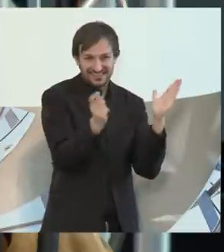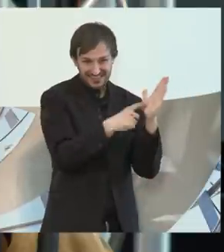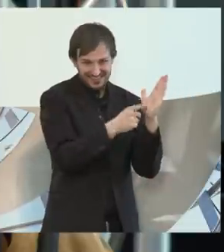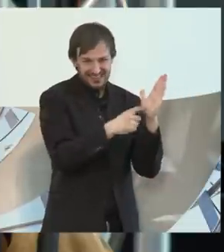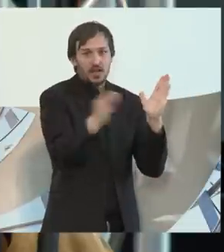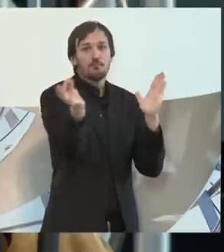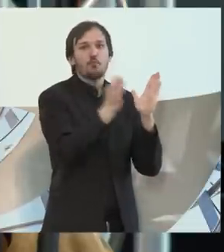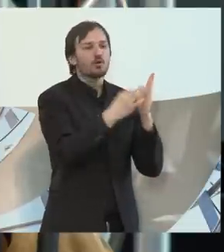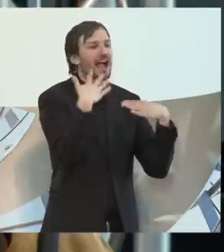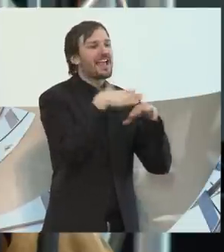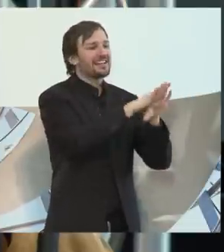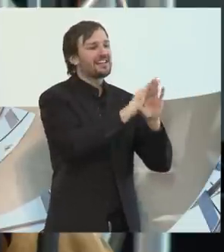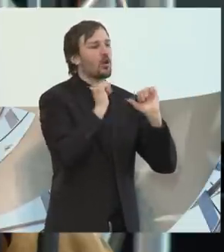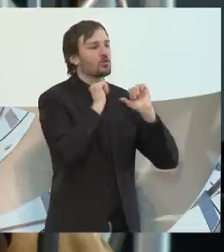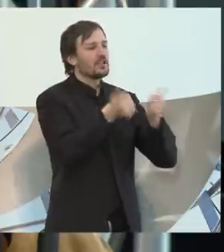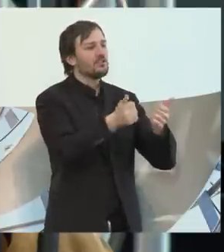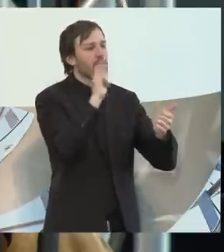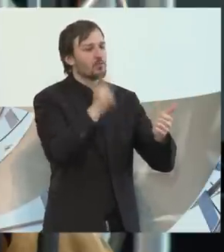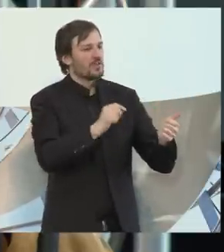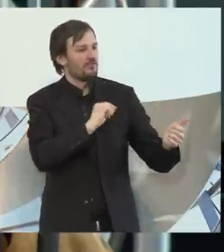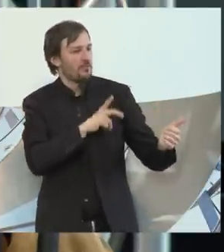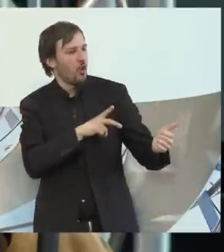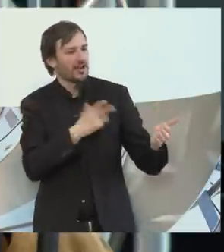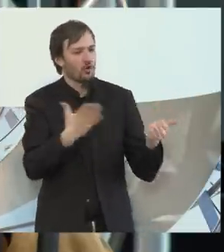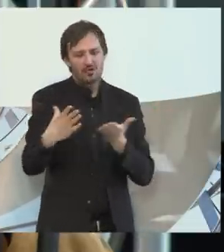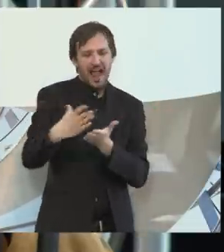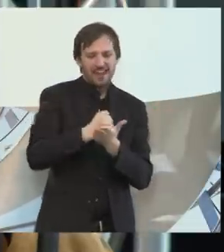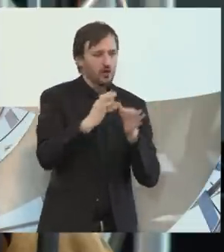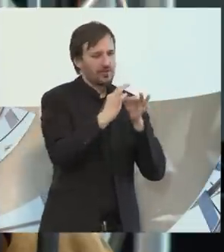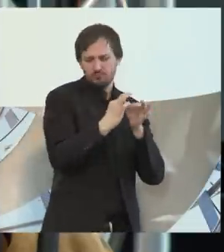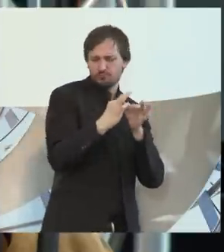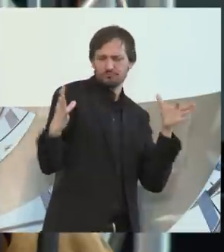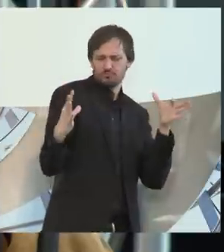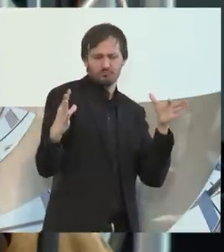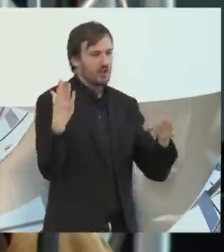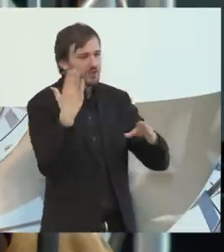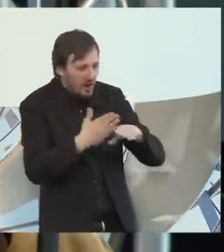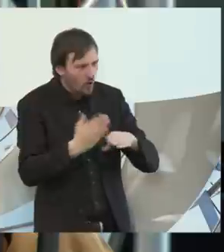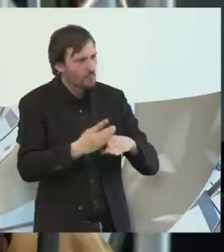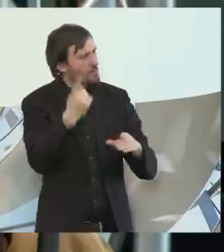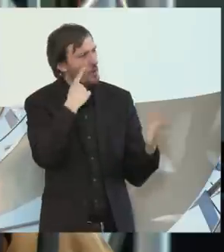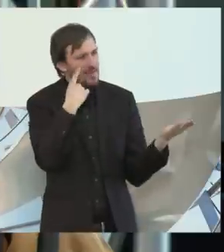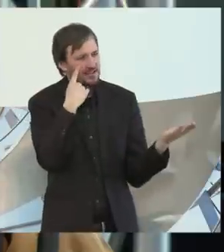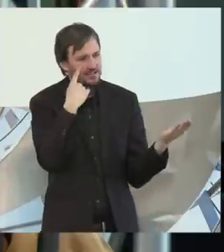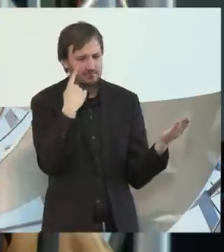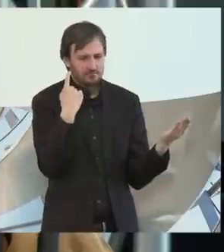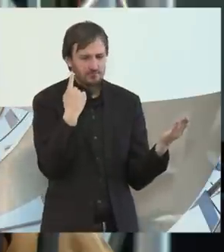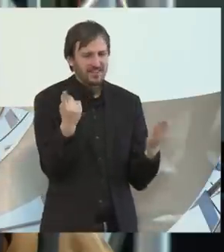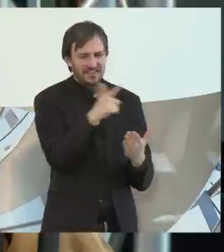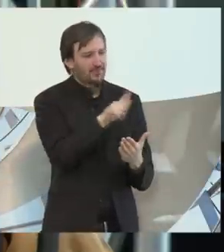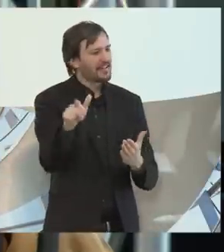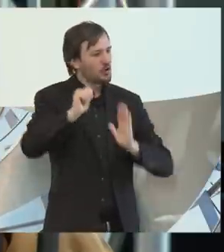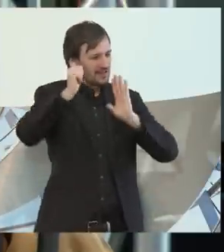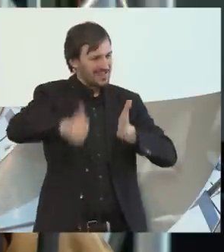frei zu machen von Vermögen und Einkommen. Denn momentan laufen wir mit den 2.600 Euro an